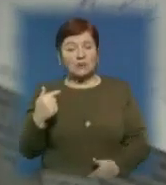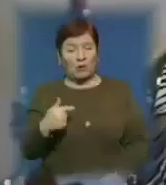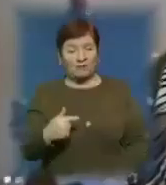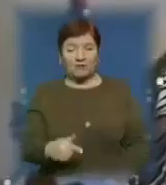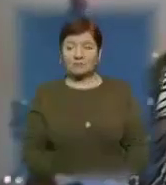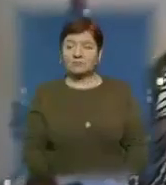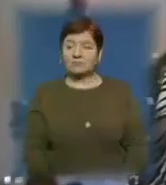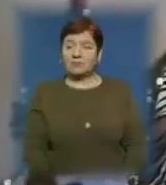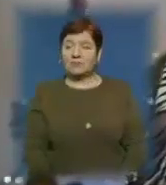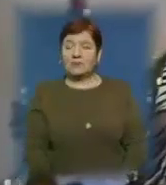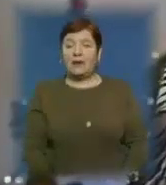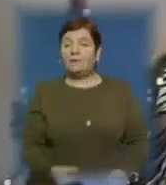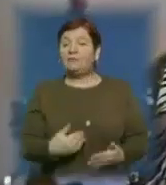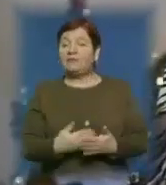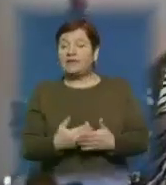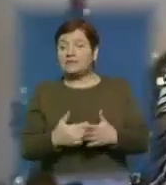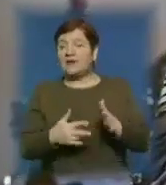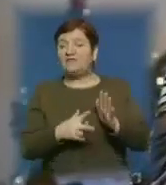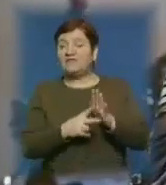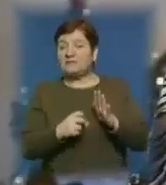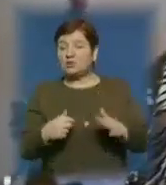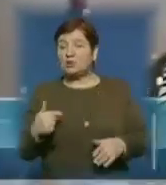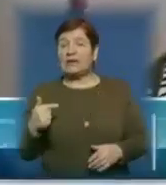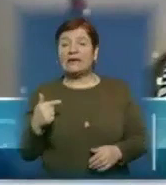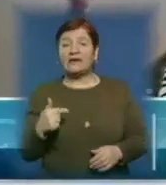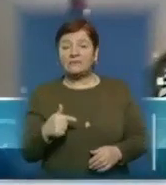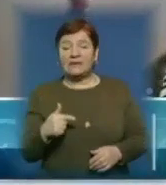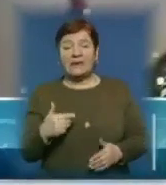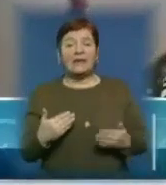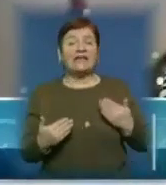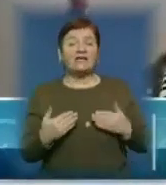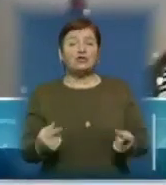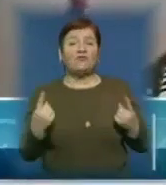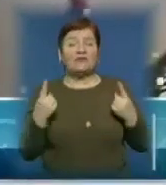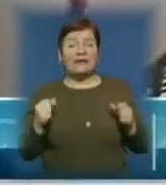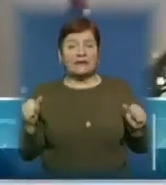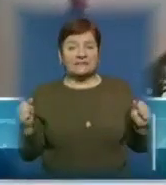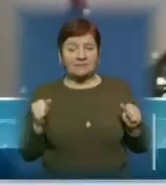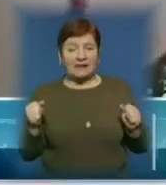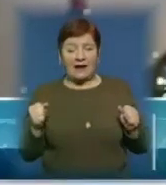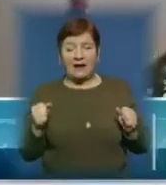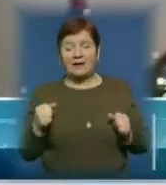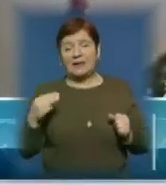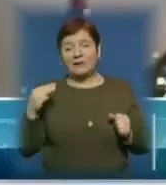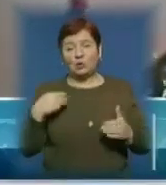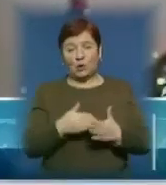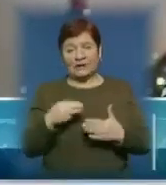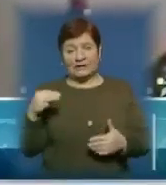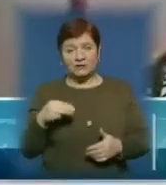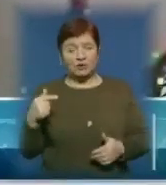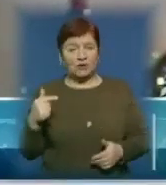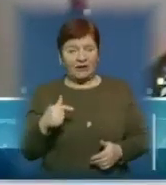Десь приблизно 800 гривень. Якщо велика зима, то виходить і до тисячі гривень. треба платити.